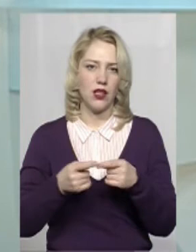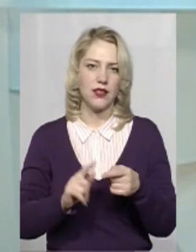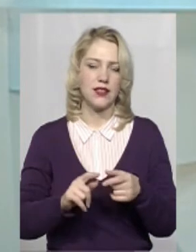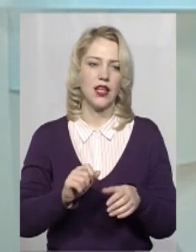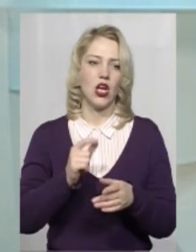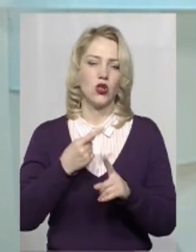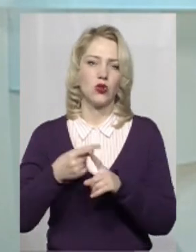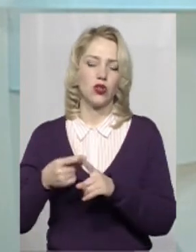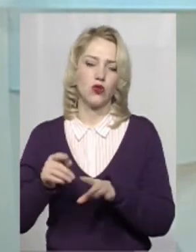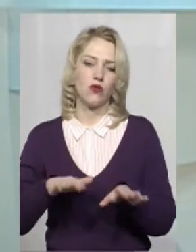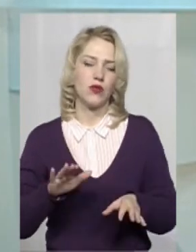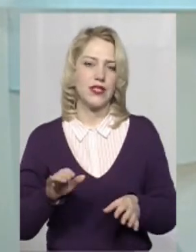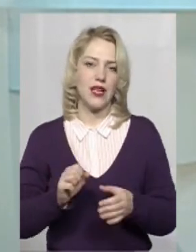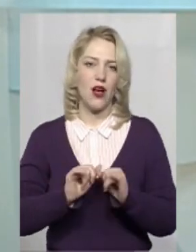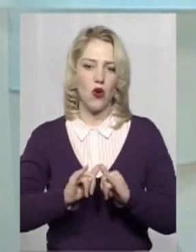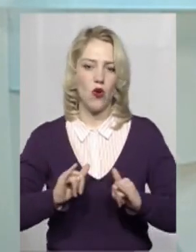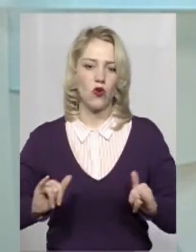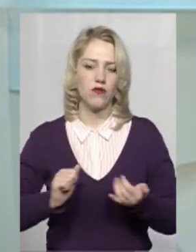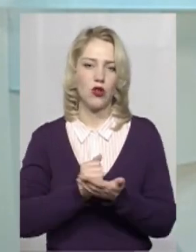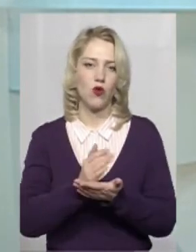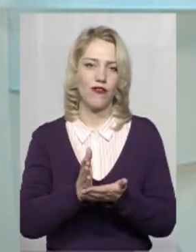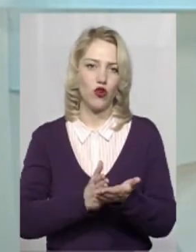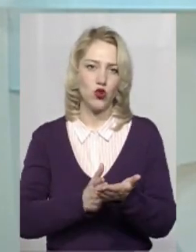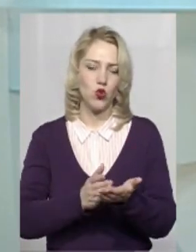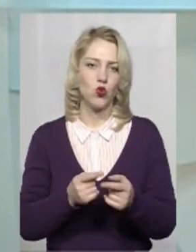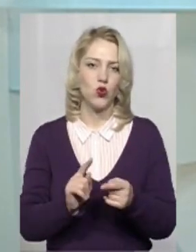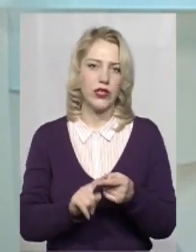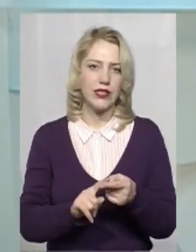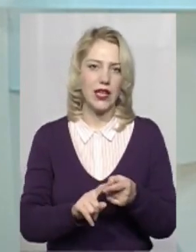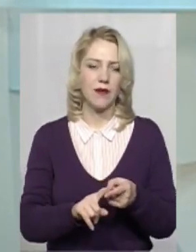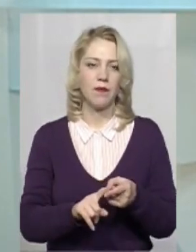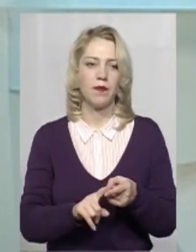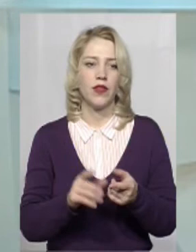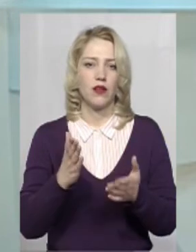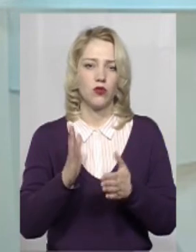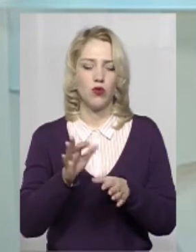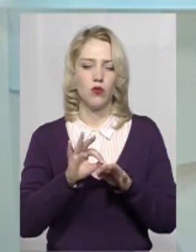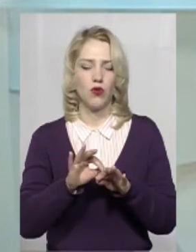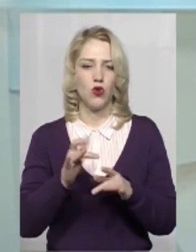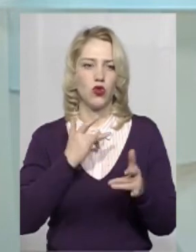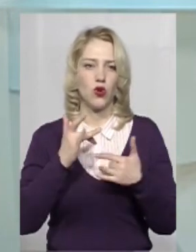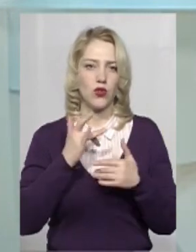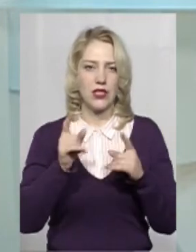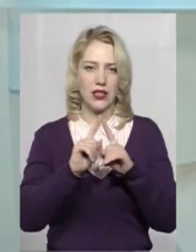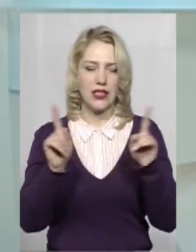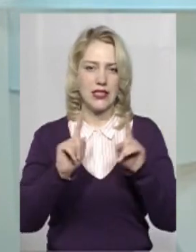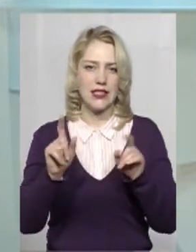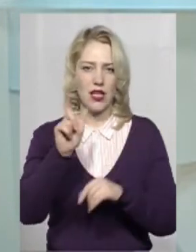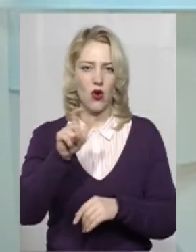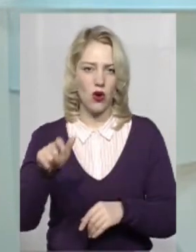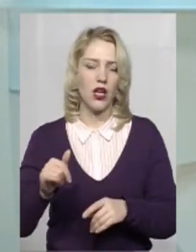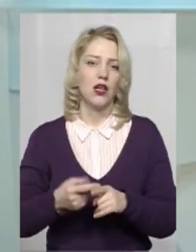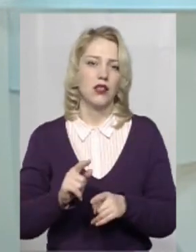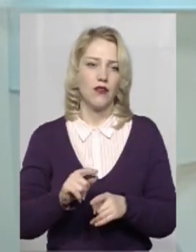інфраструктури. Врешті-решті, якщо ми будемо проводити якісь концерти зірок, бо у нас зараз, по суті,